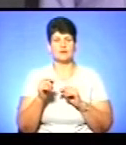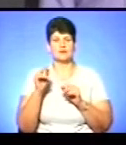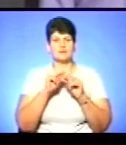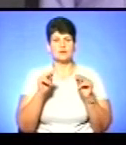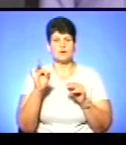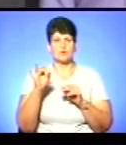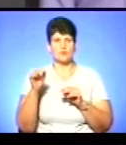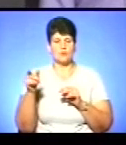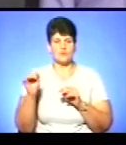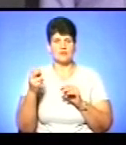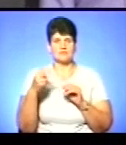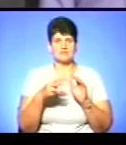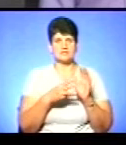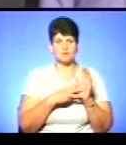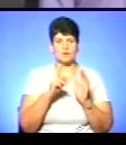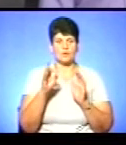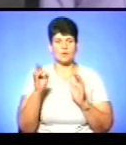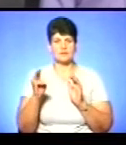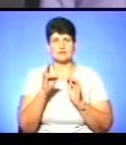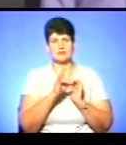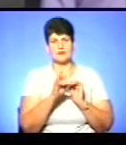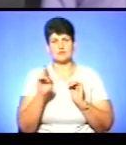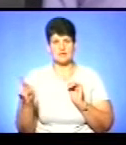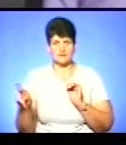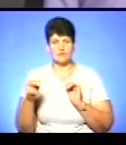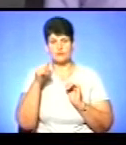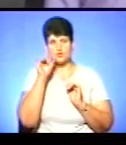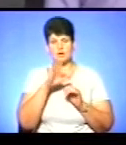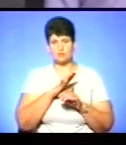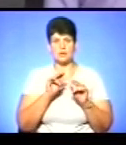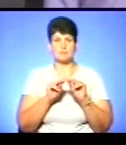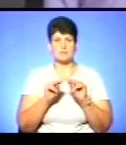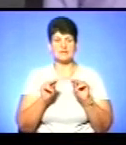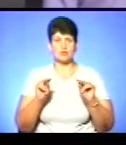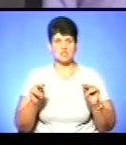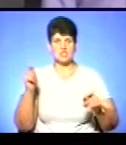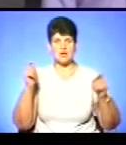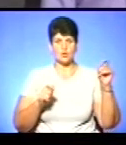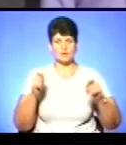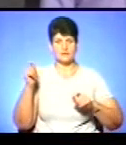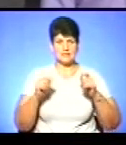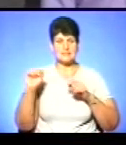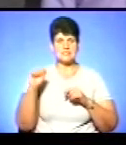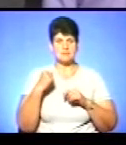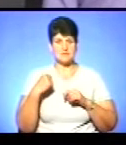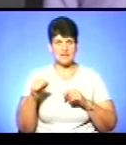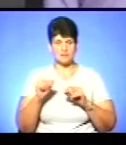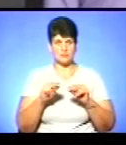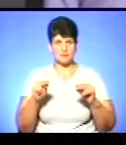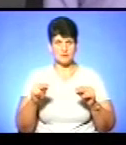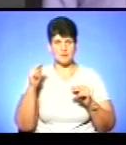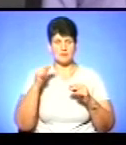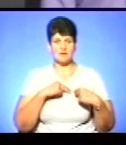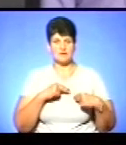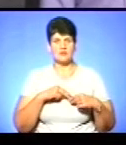Ігорівна і 28-та Коник Надія Яросаєвна. Ось вчора у нас була педагогічна конференція серпнева педагогічних працівників. Вчитель